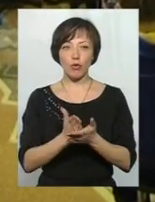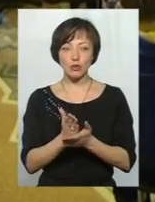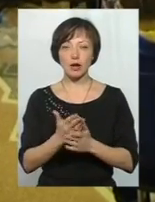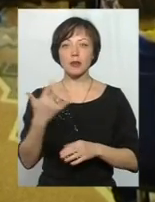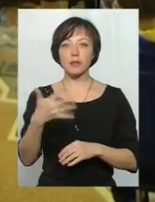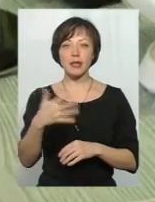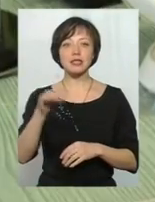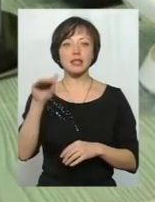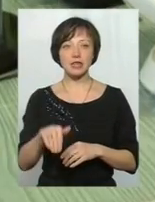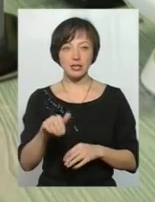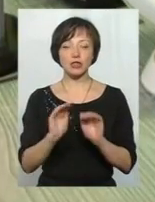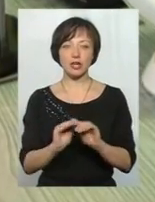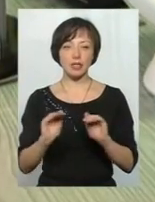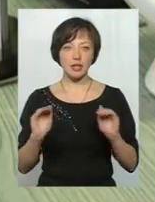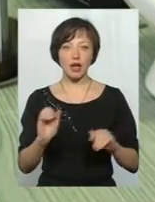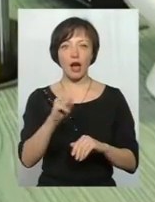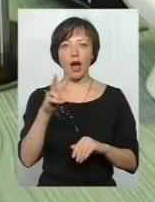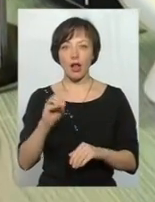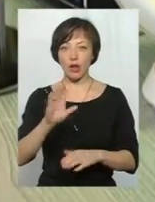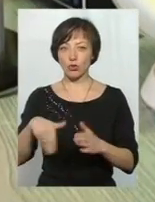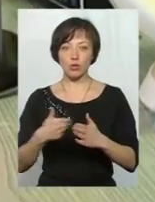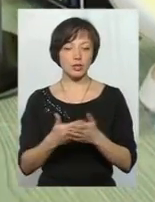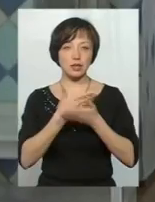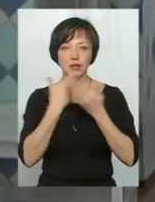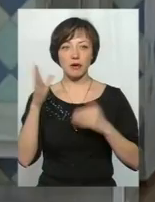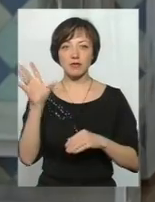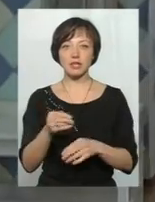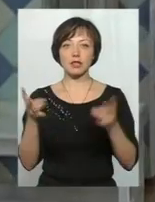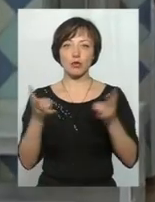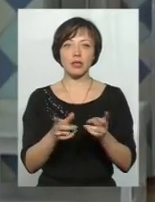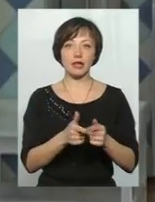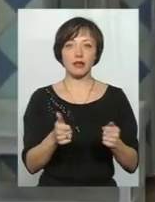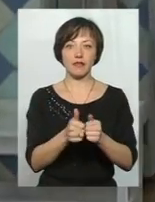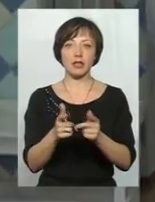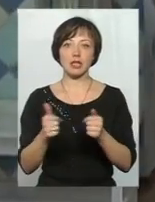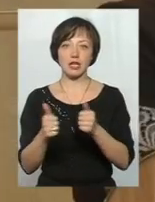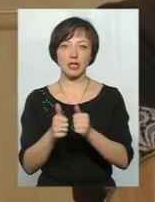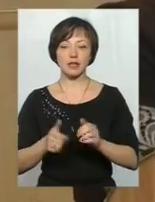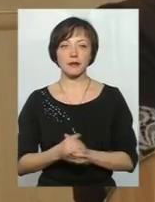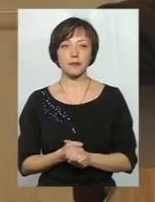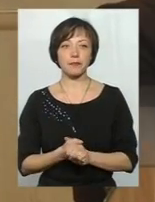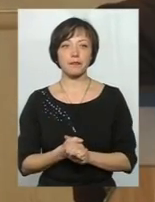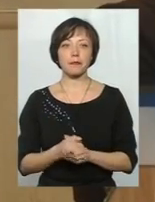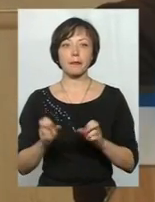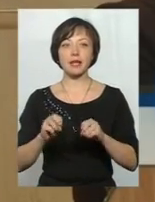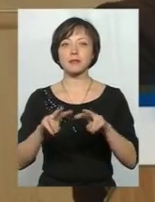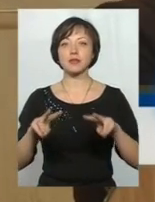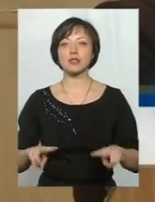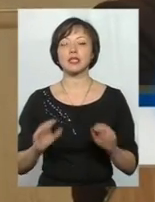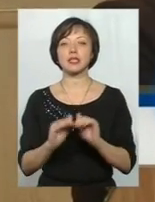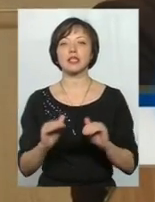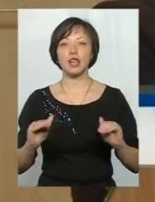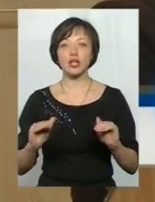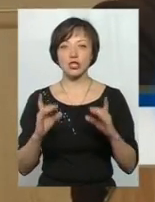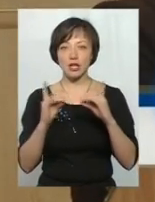майже 50 тисяч дітей. Проте тут і досі нема всіх необхідних відділень. Спеціалізовані дитячі ліжка функціонують крім